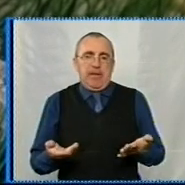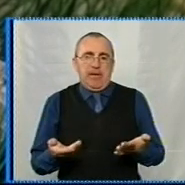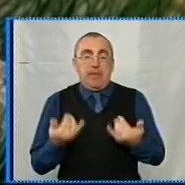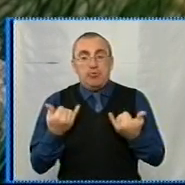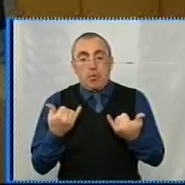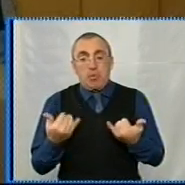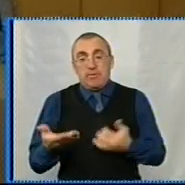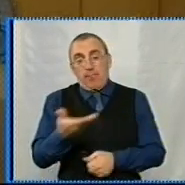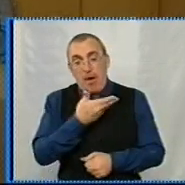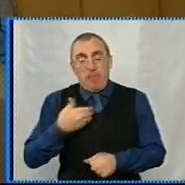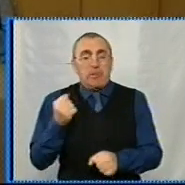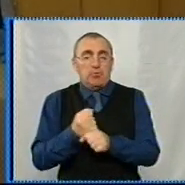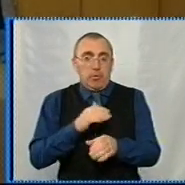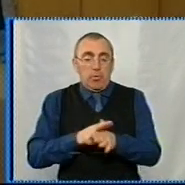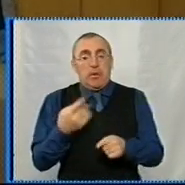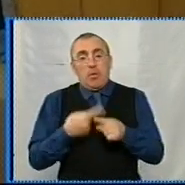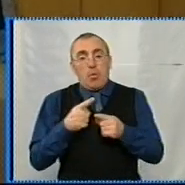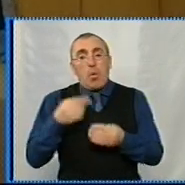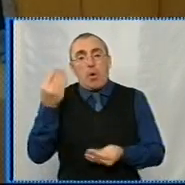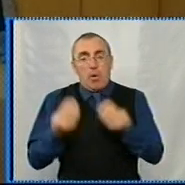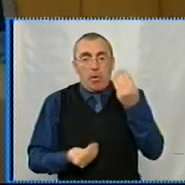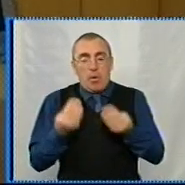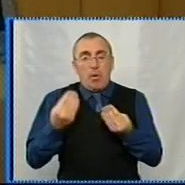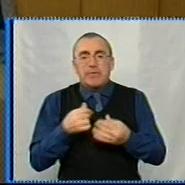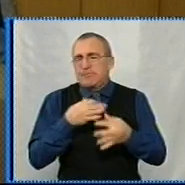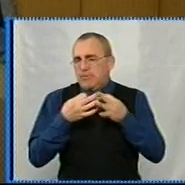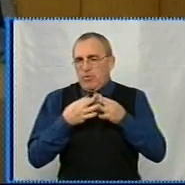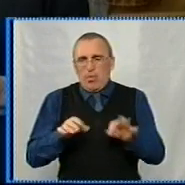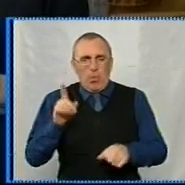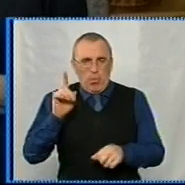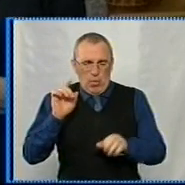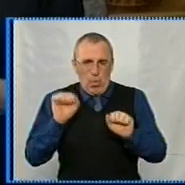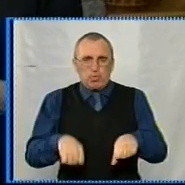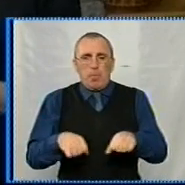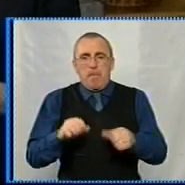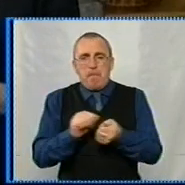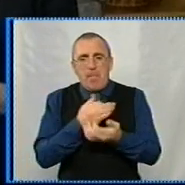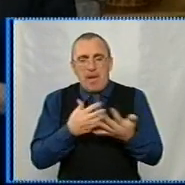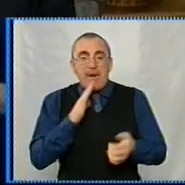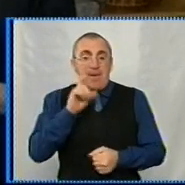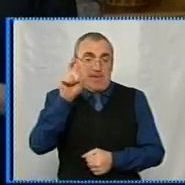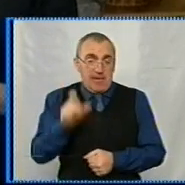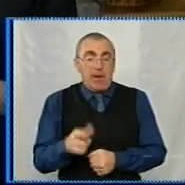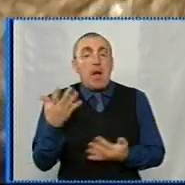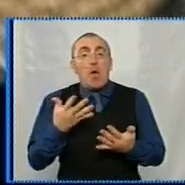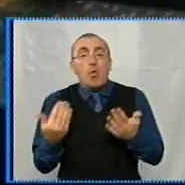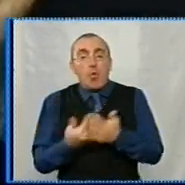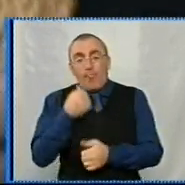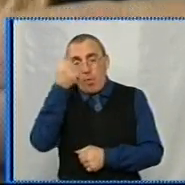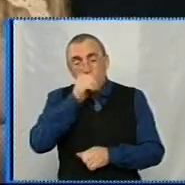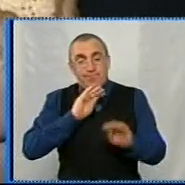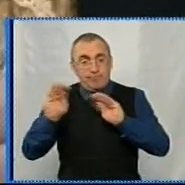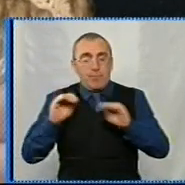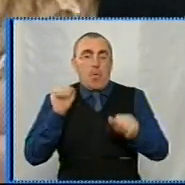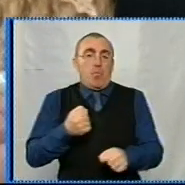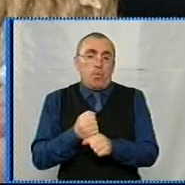сьогодні ми з вами зробимо ось таку іграшку з самих доступних матеріалів. Це майстриня Наталія Правда показує, яку новорічну прикрасу